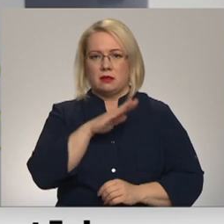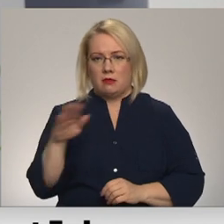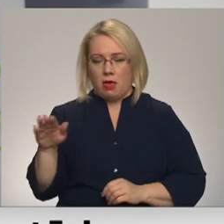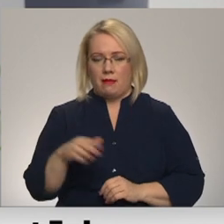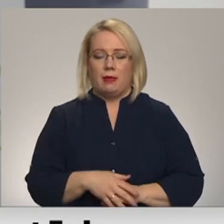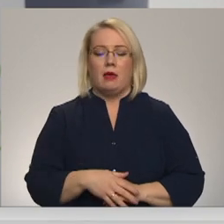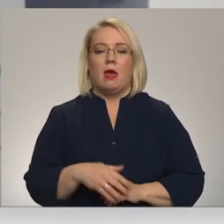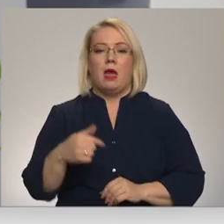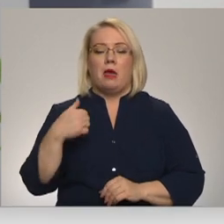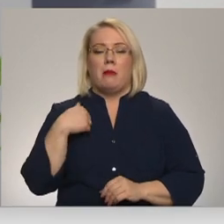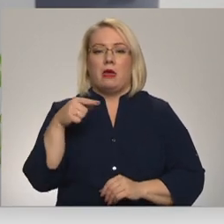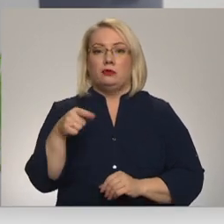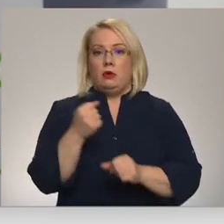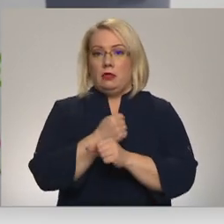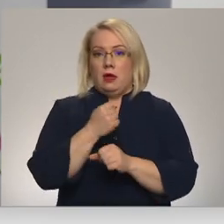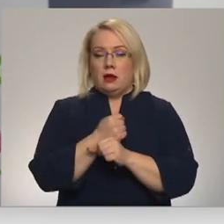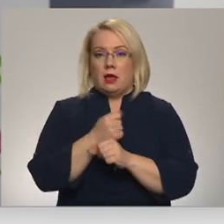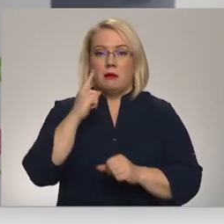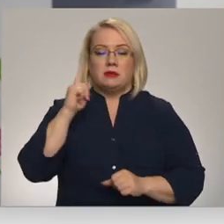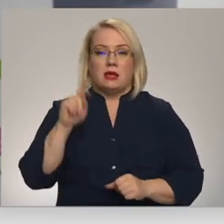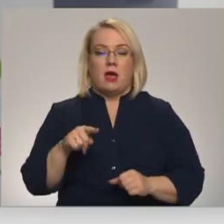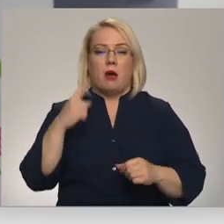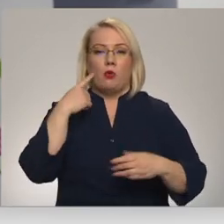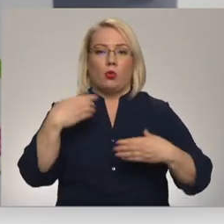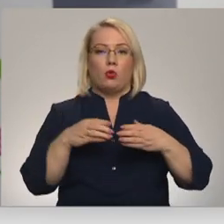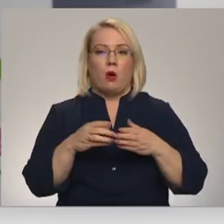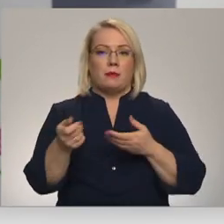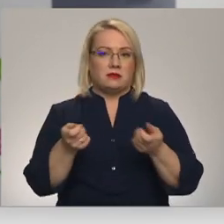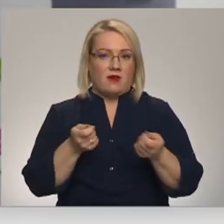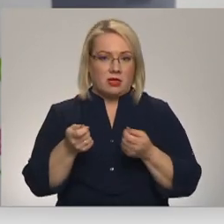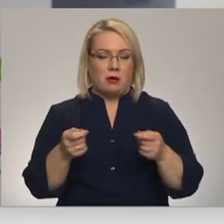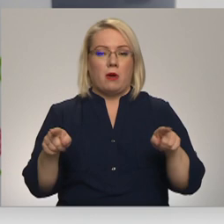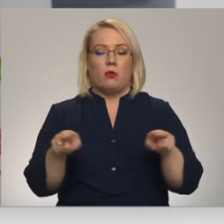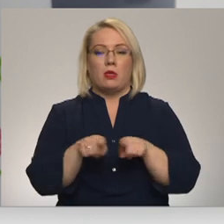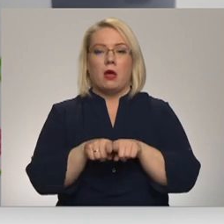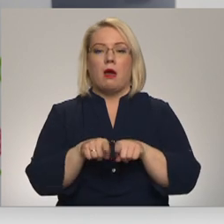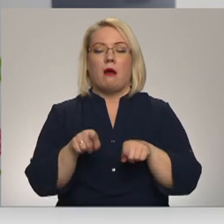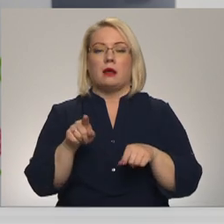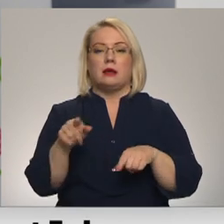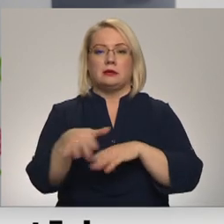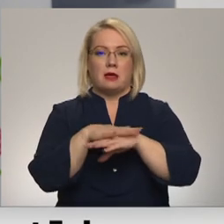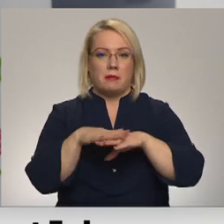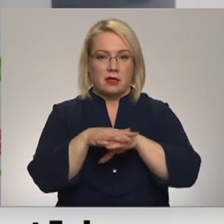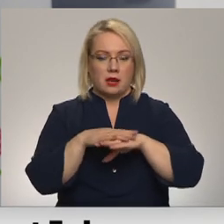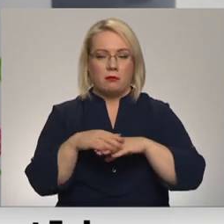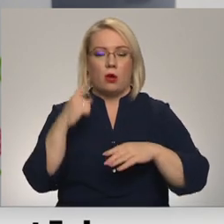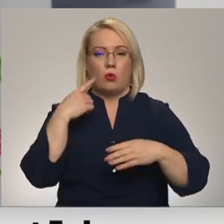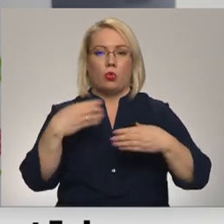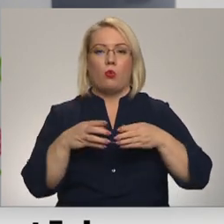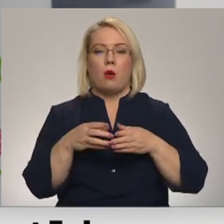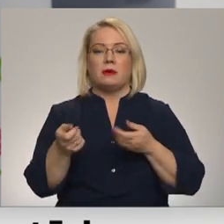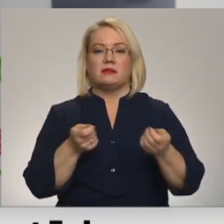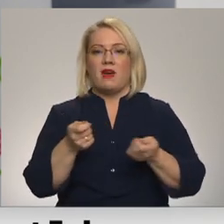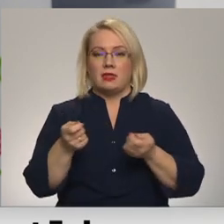mēs darījām zinām domas vadībai un arī sabiedrībai. Domas vadība